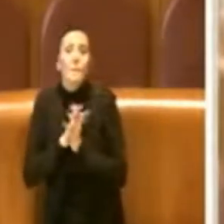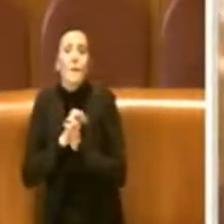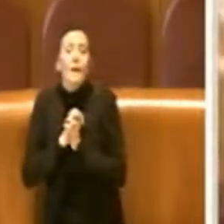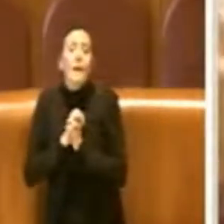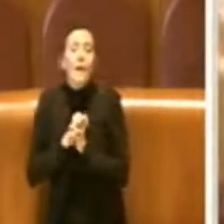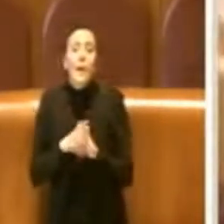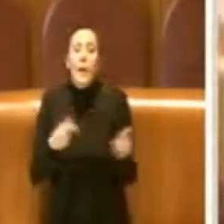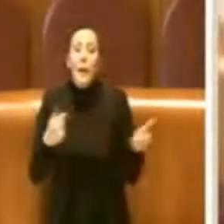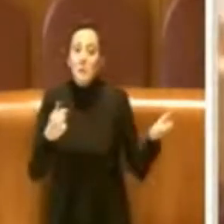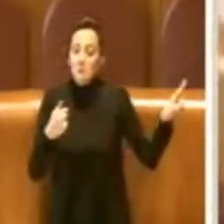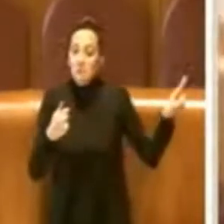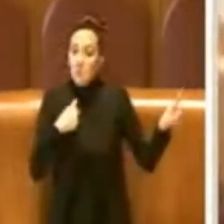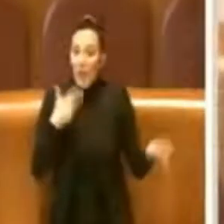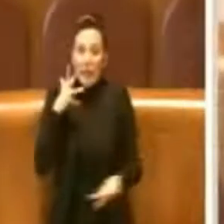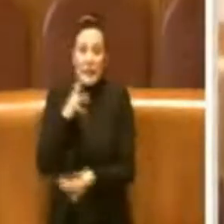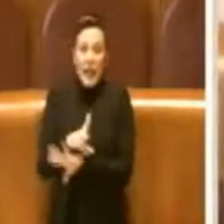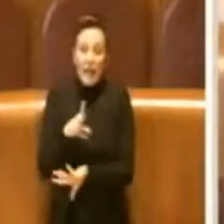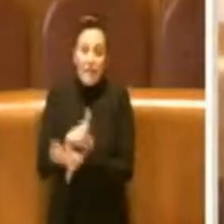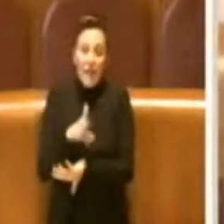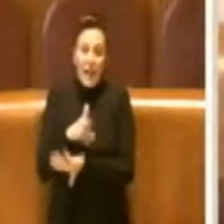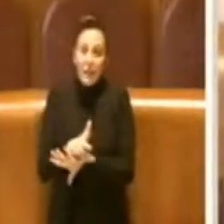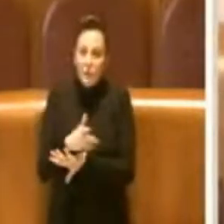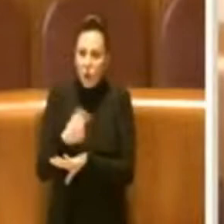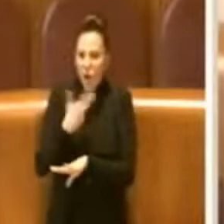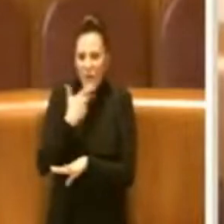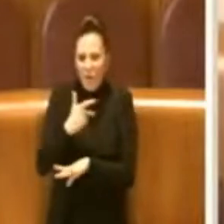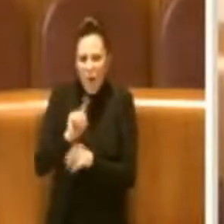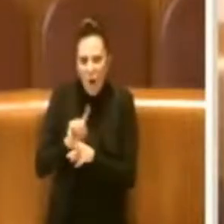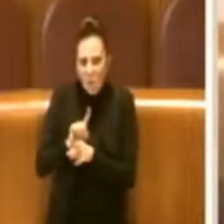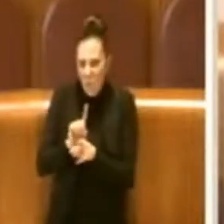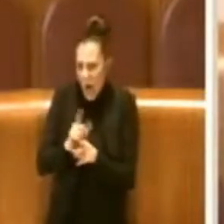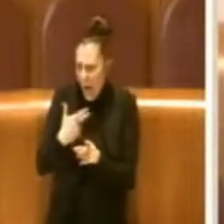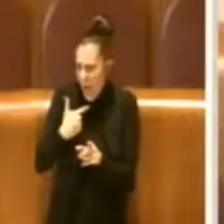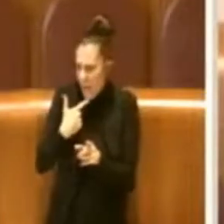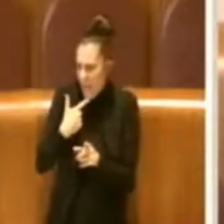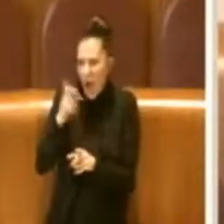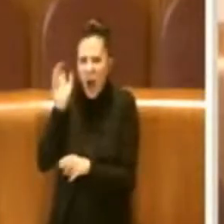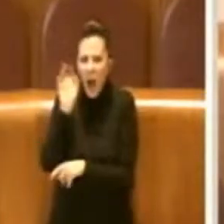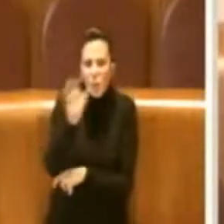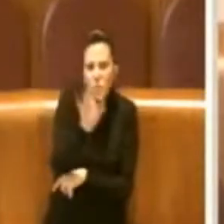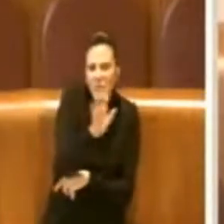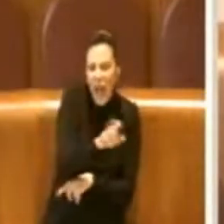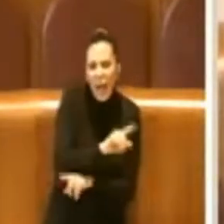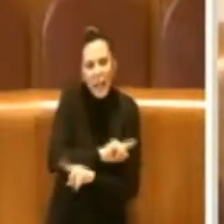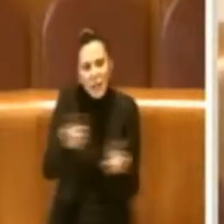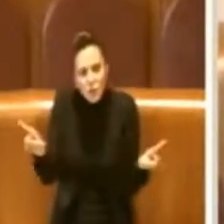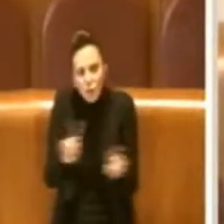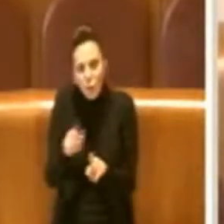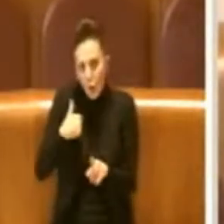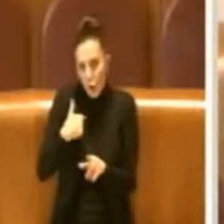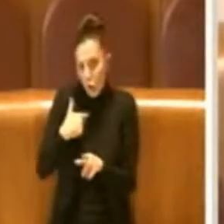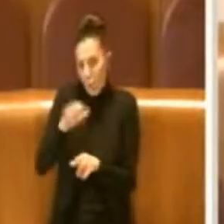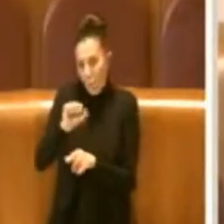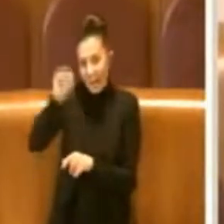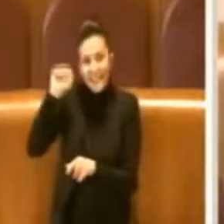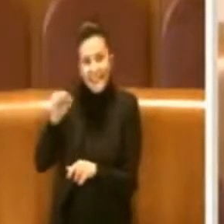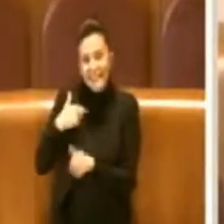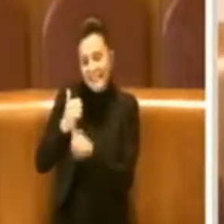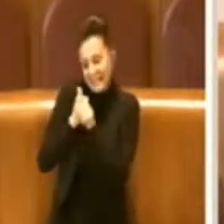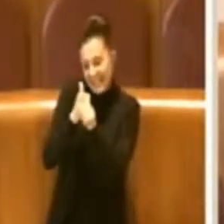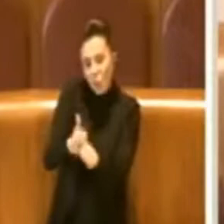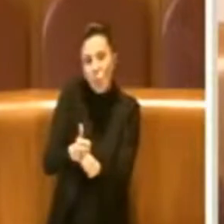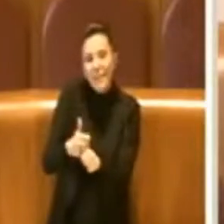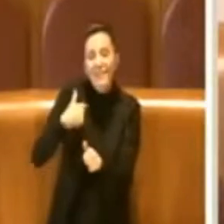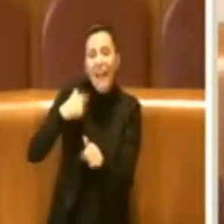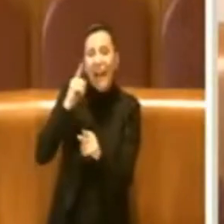Il mio intervento lo faccio non per attaccare nessuno, anche perché vi ho seguito i streaming martedì e non stavo bene, ma